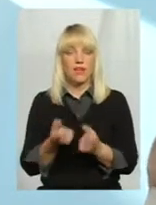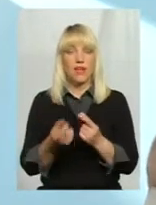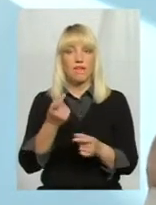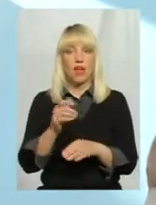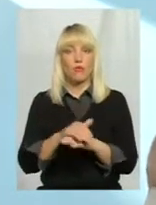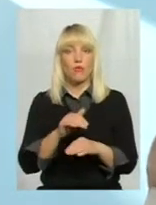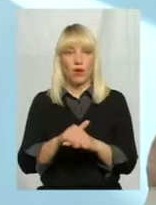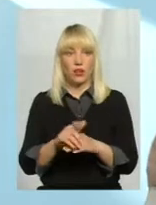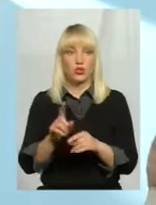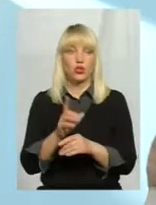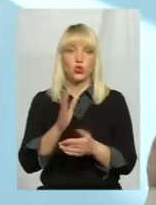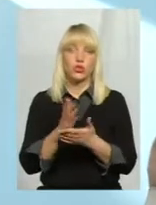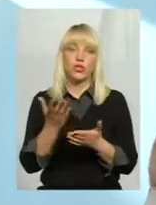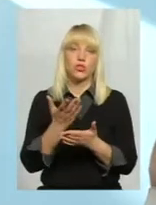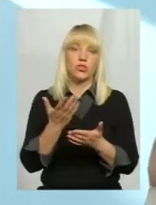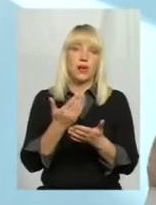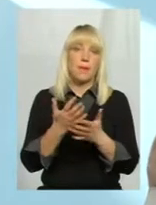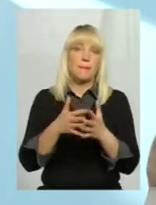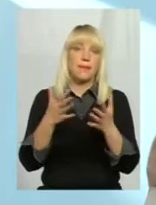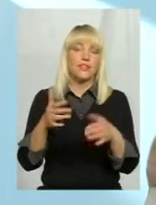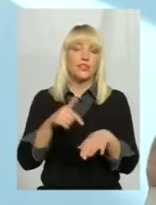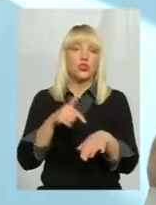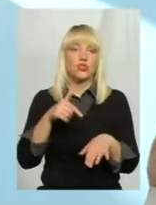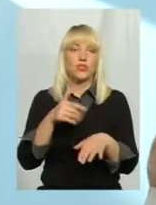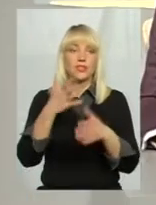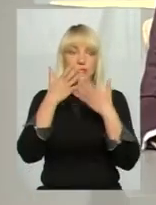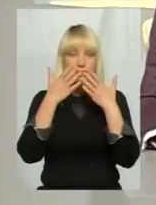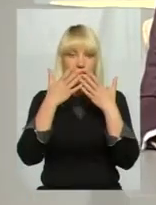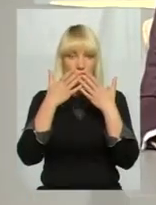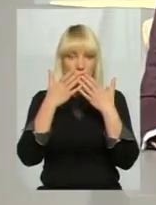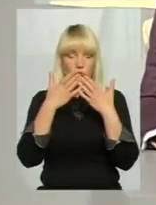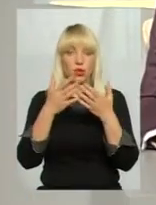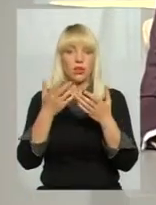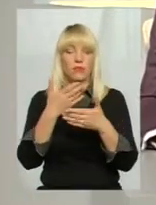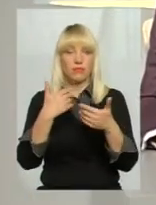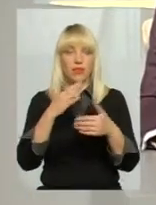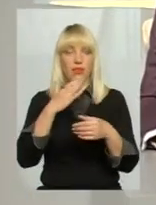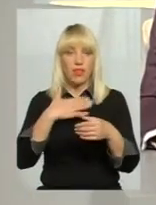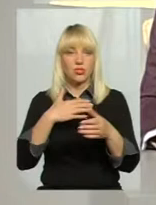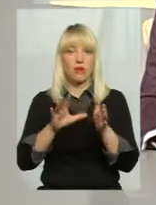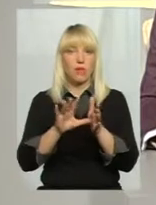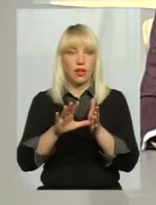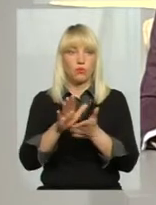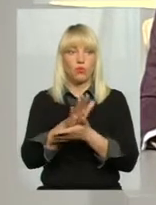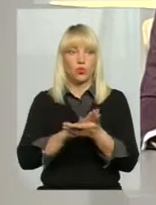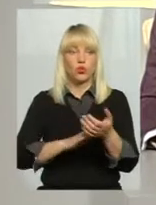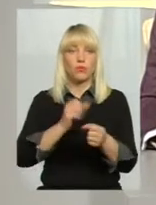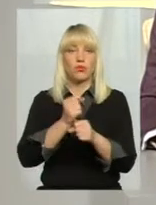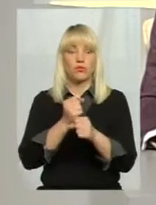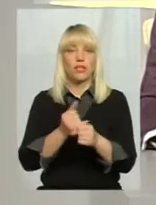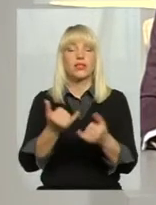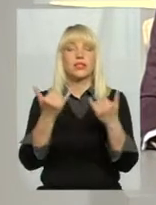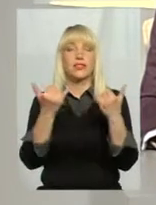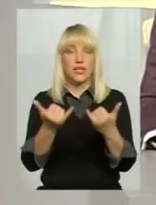що є ще, ну, чи якісь ще відчуття, запах там гіпохлориду, то ми, наші бригади, продовжують працювати навіть ще зараз,